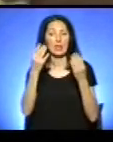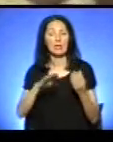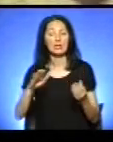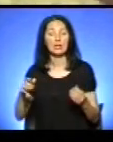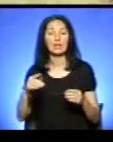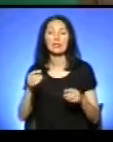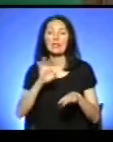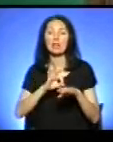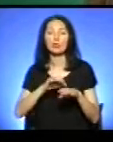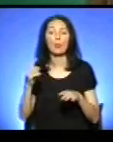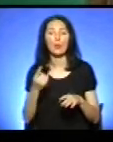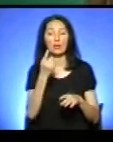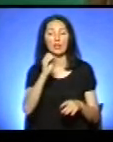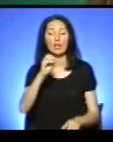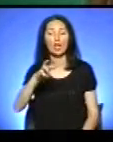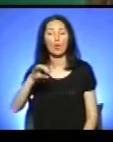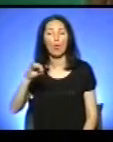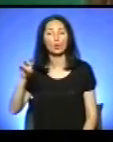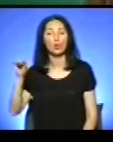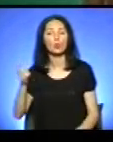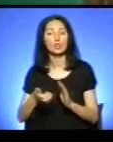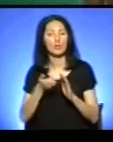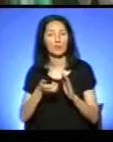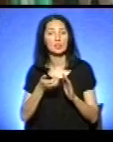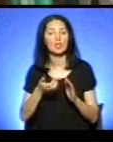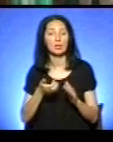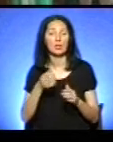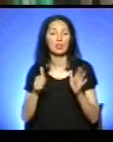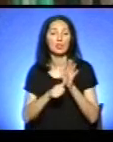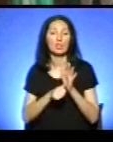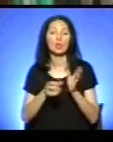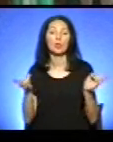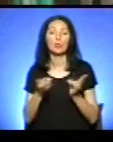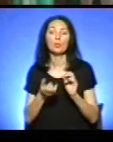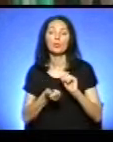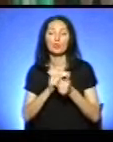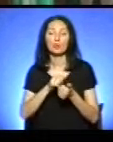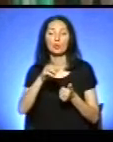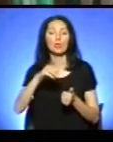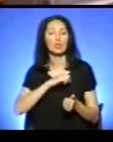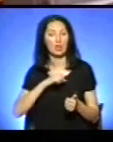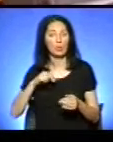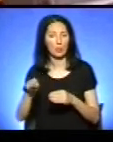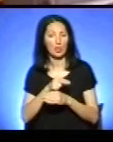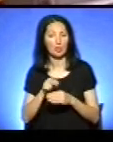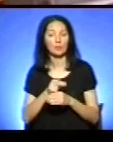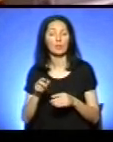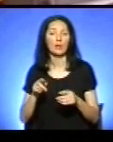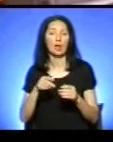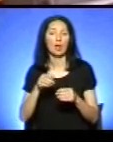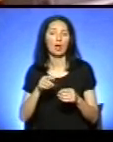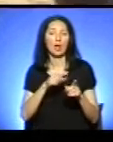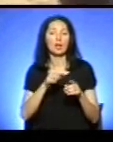імунний дефіцит. Шестеро з них потребують замісної терапії. За словами Любові Дмитраш, доросле населення через відсутність